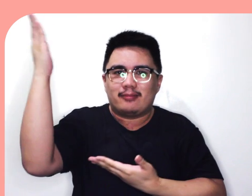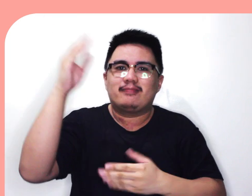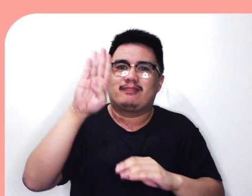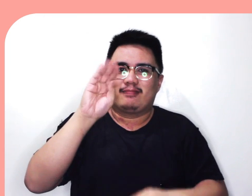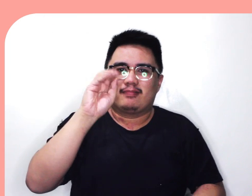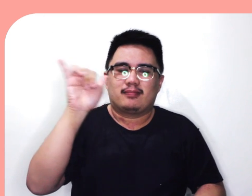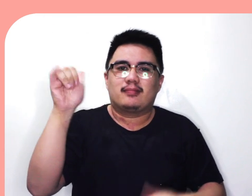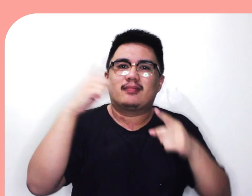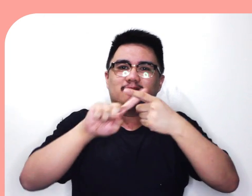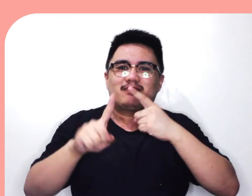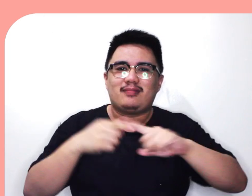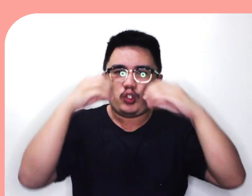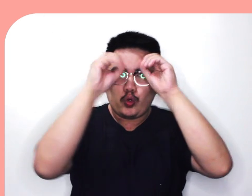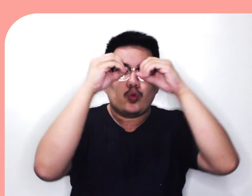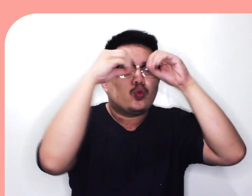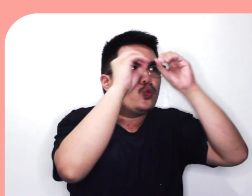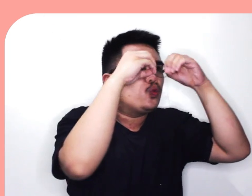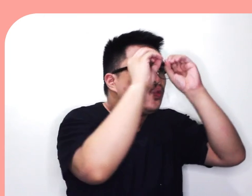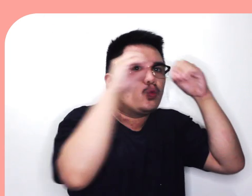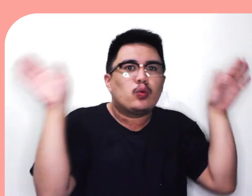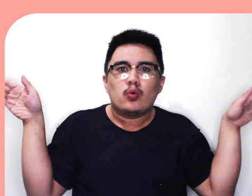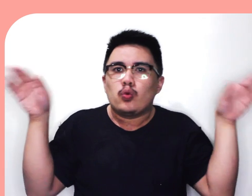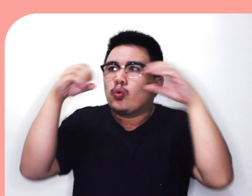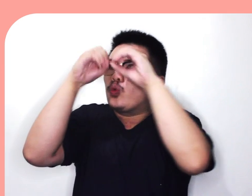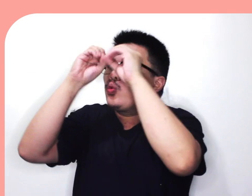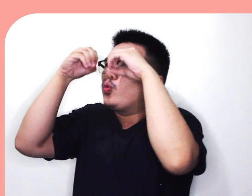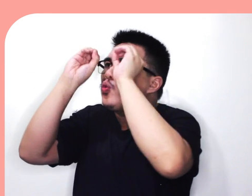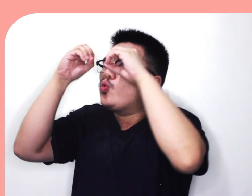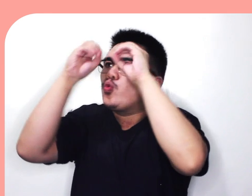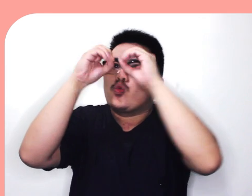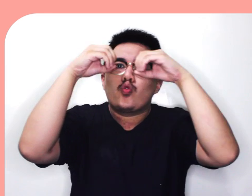kwago Lil, lil, lilipat